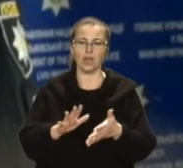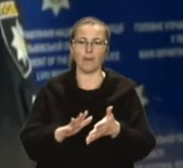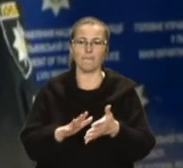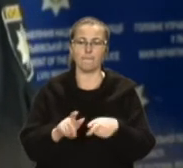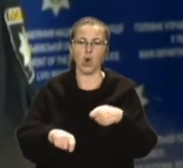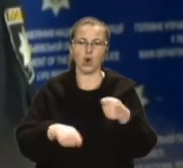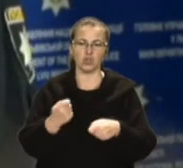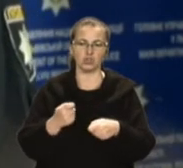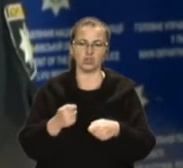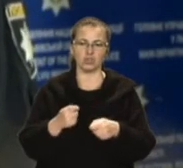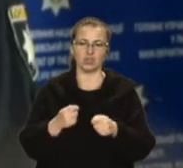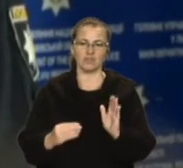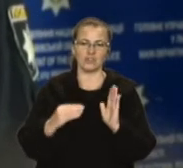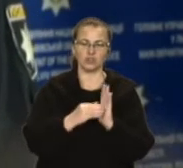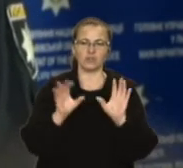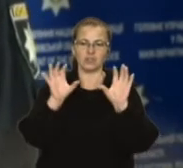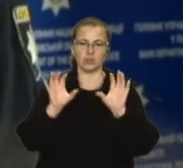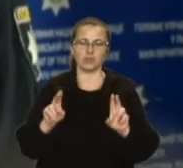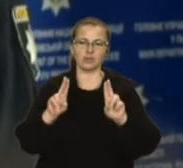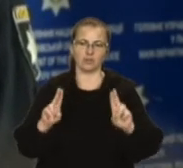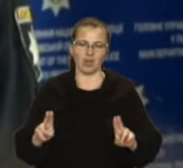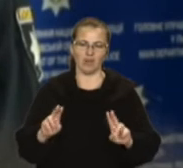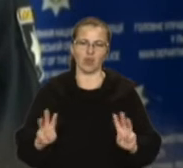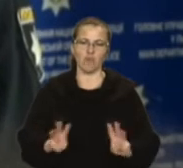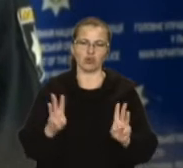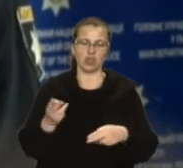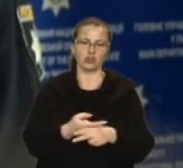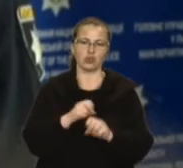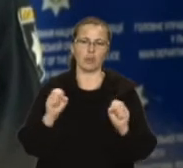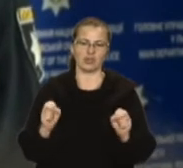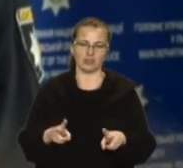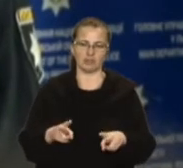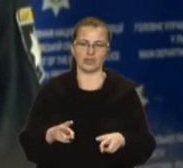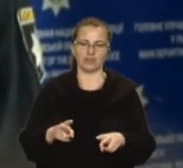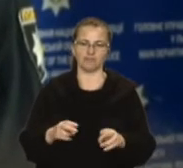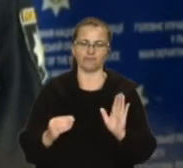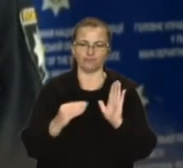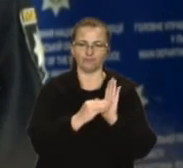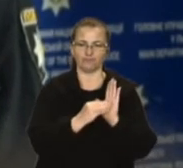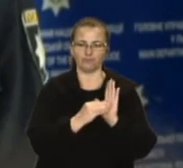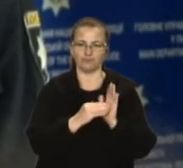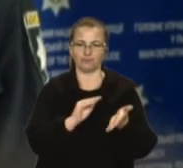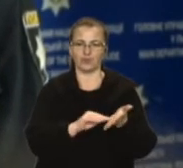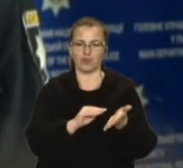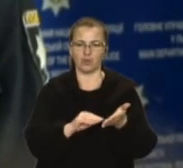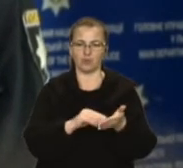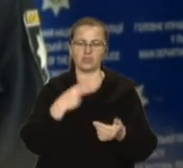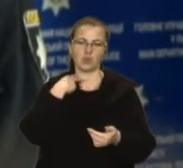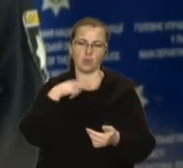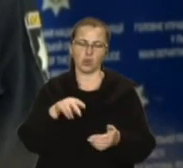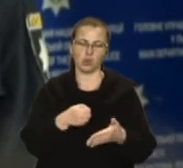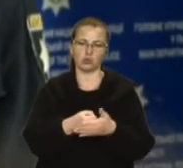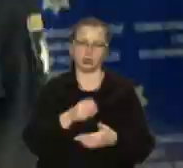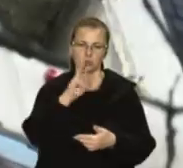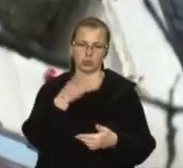встановлених законодавством правил пожежної безпеки. Санкція статті передбачає обмаження волі терміном